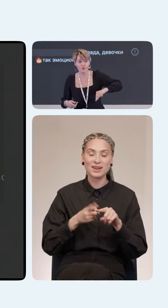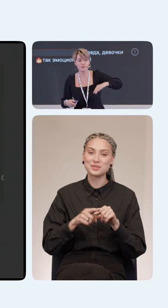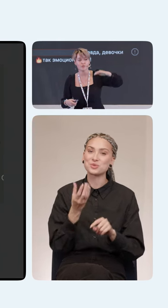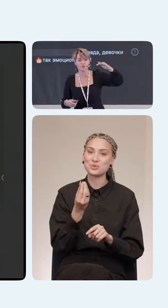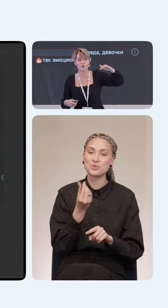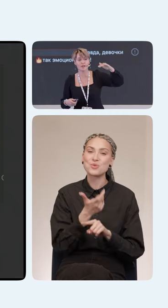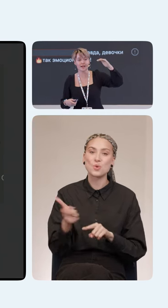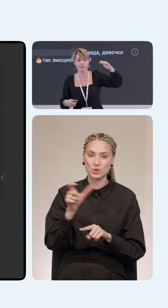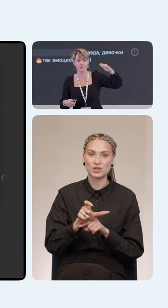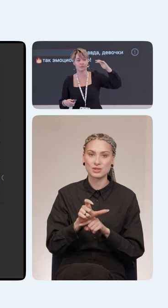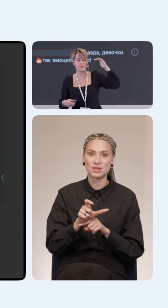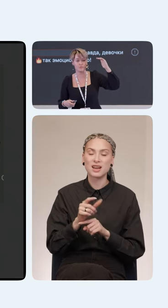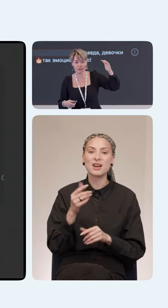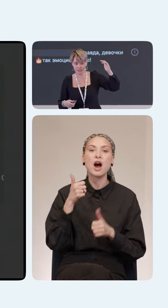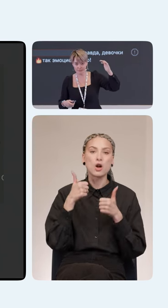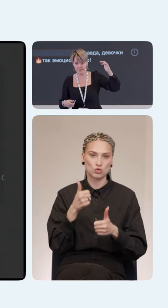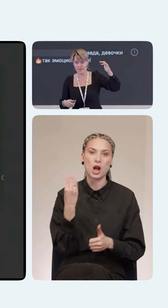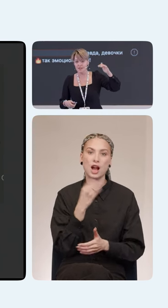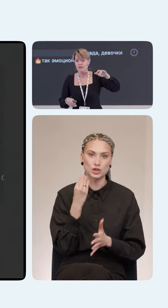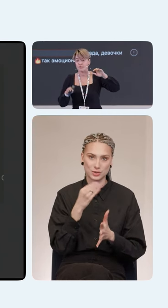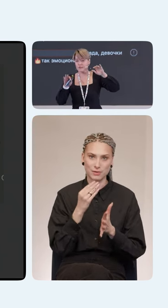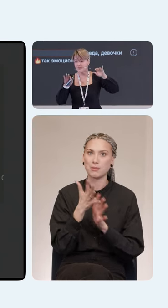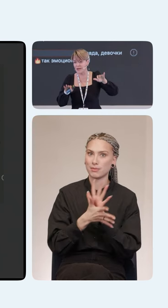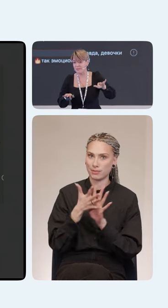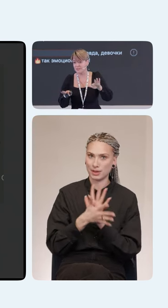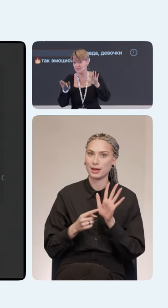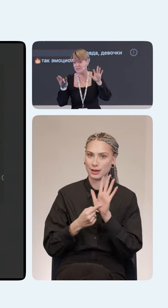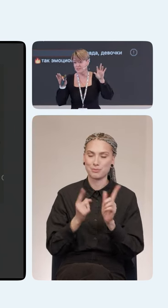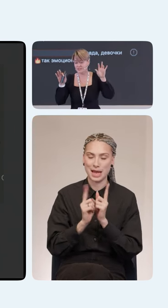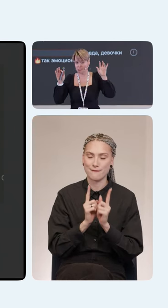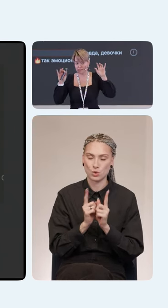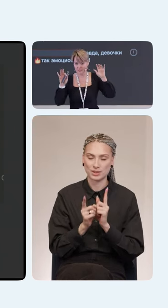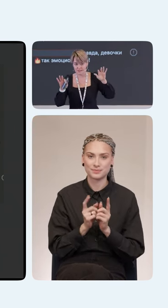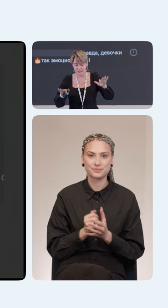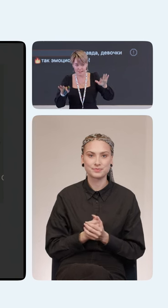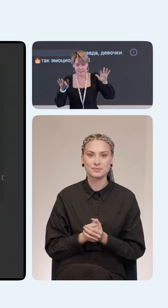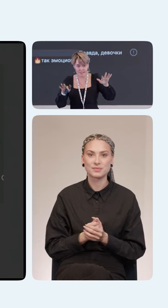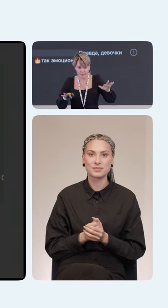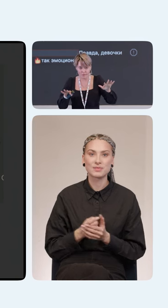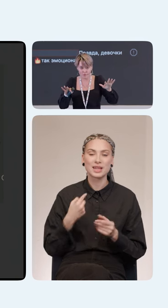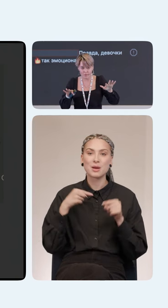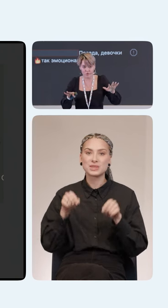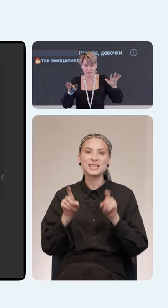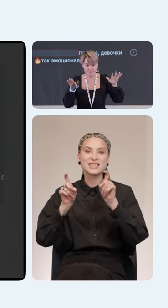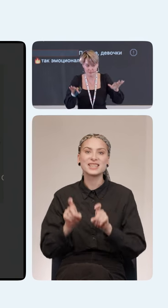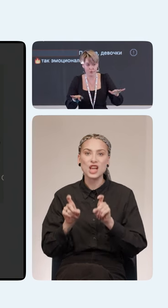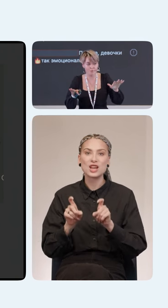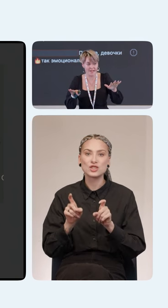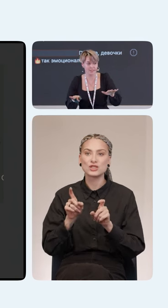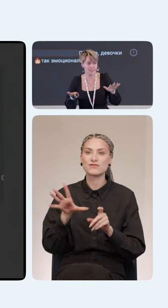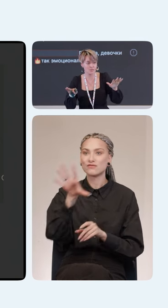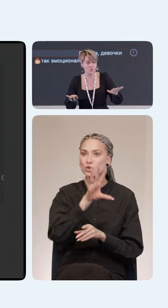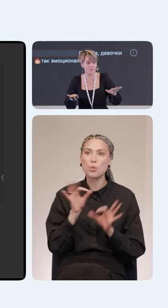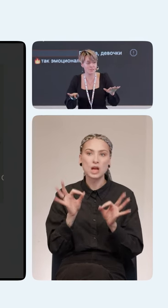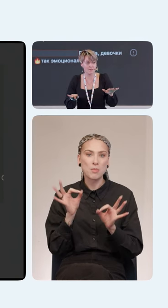очень высокое качество перевода. Вот нам, здесь сидящим, у кого все в